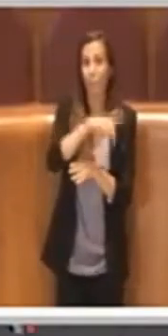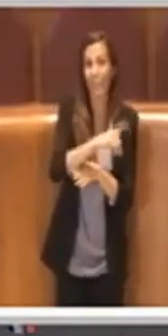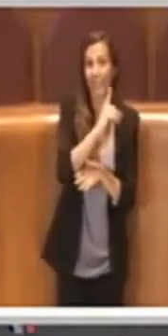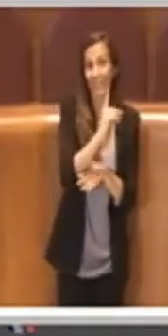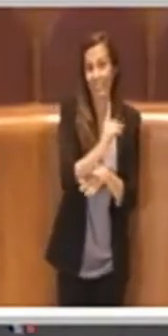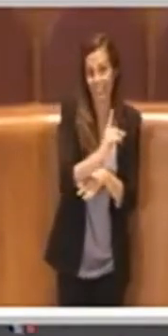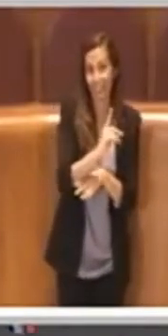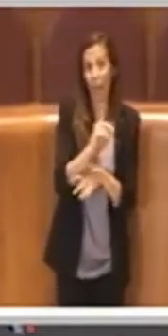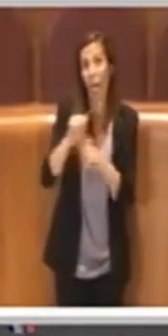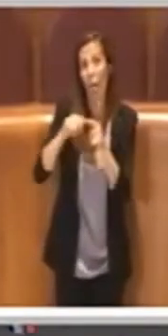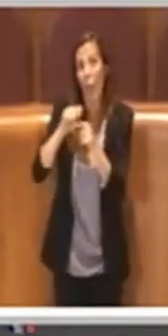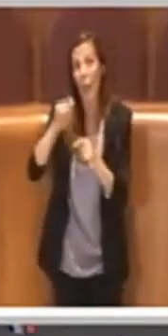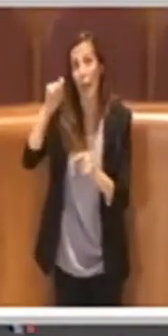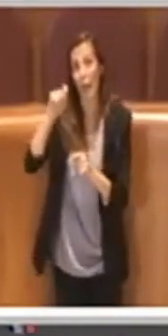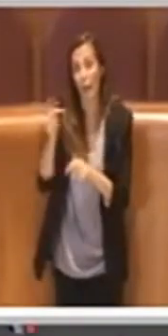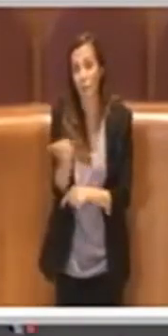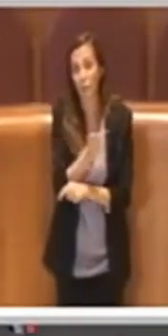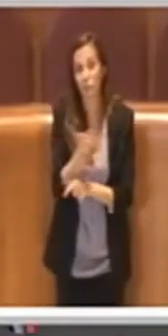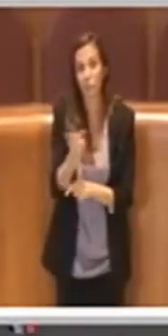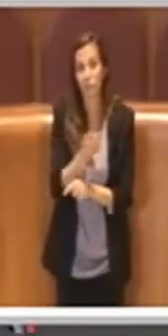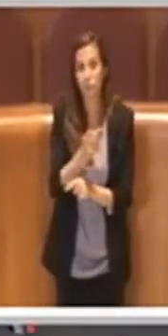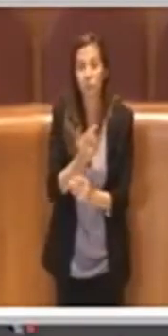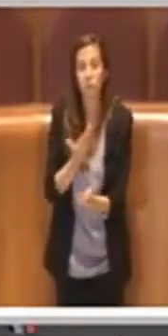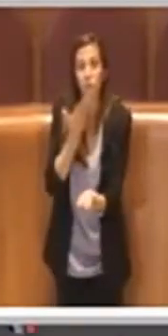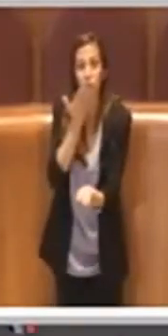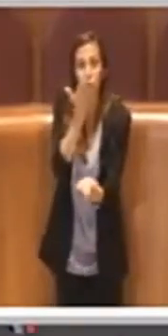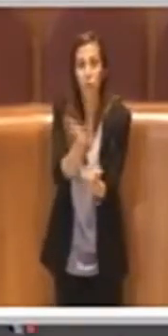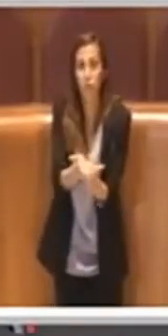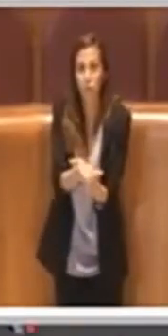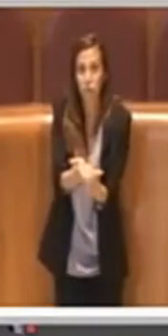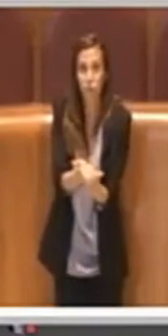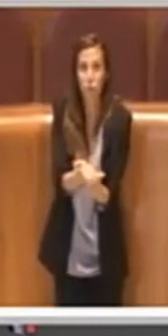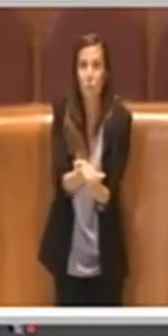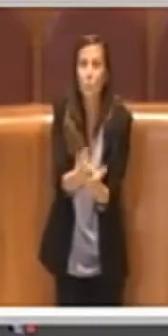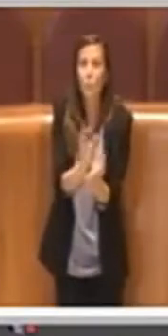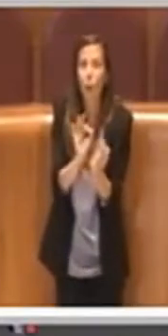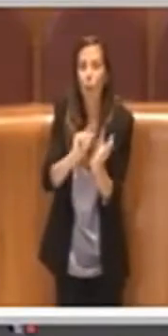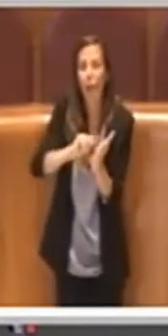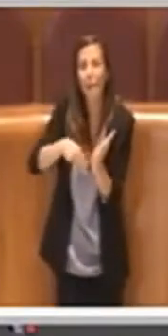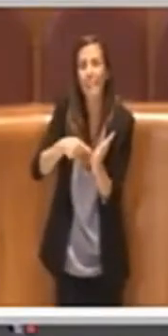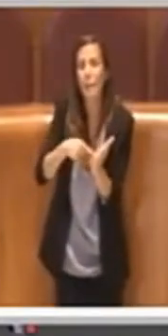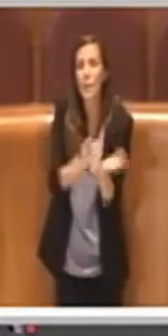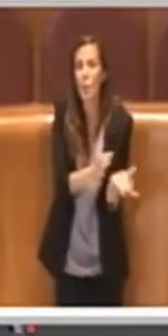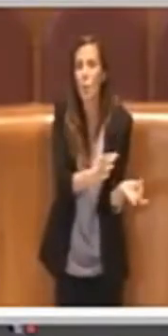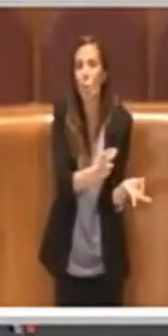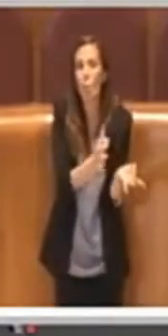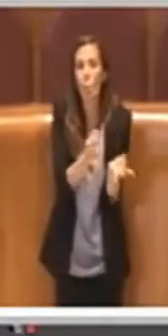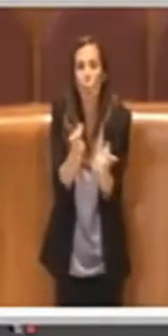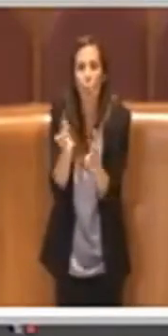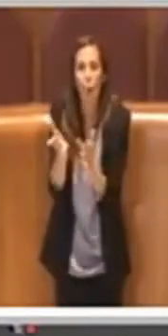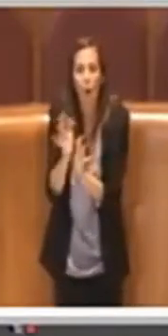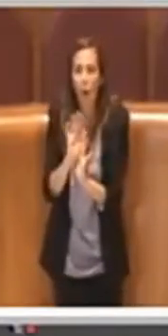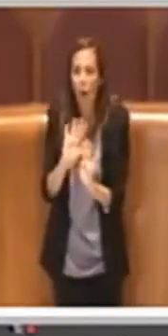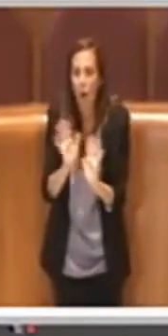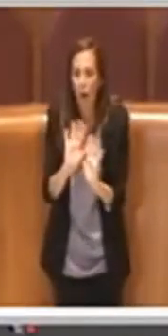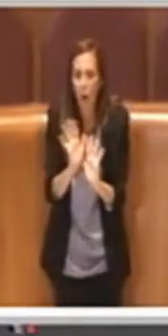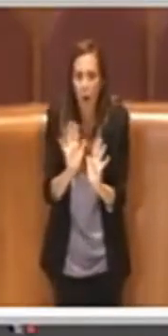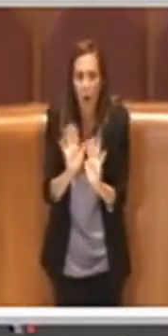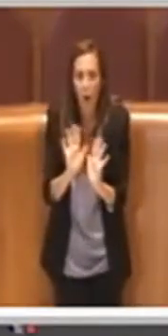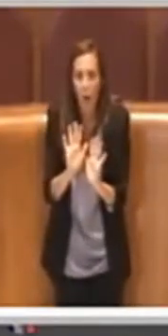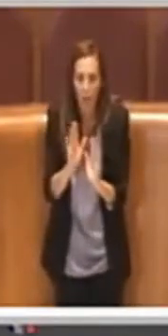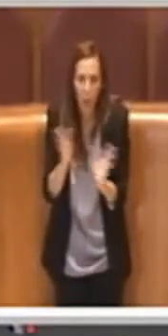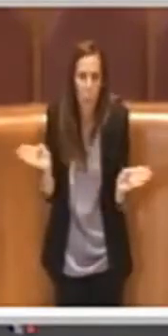la Lega hanno presentato un emendamento identico, chiunque lo può